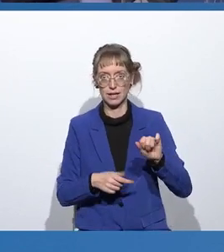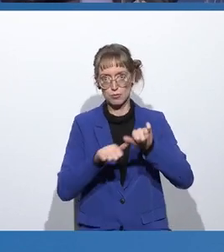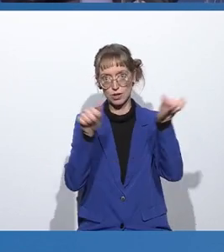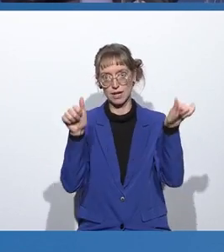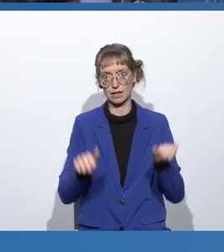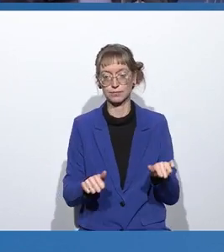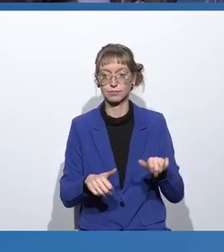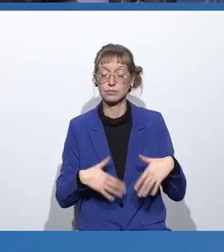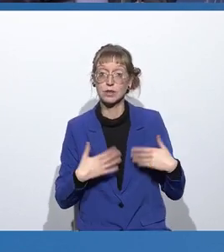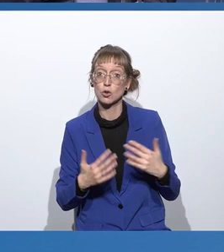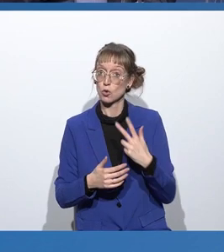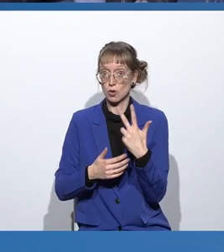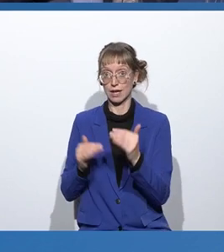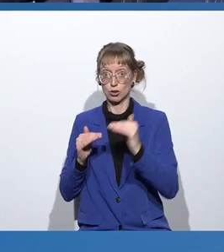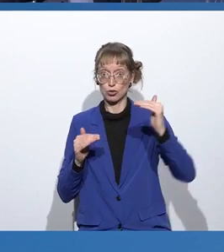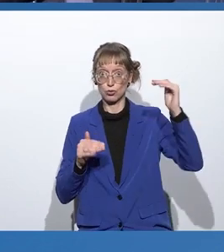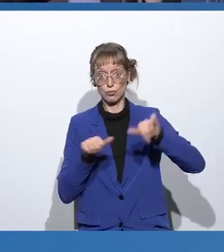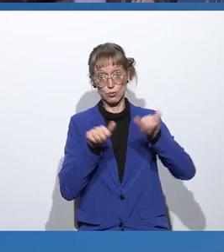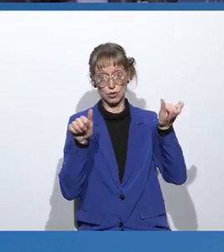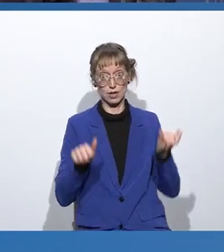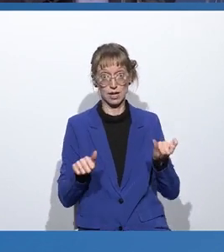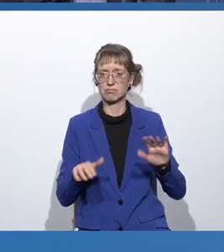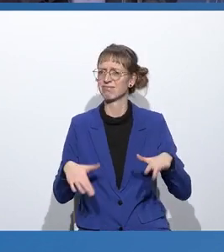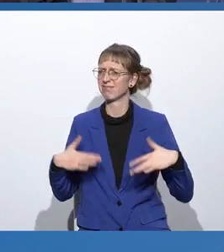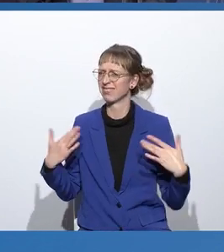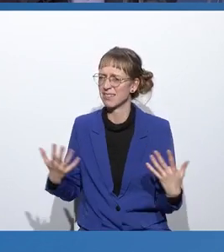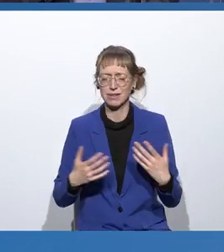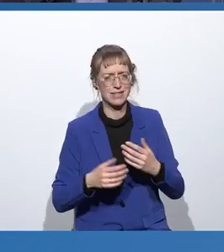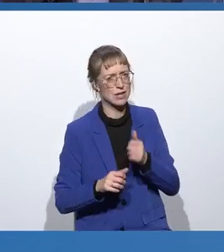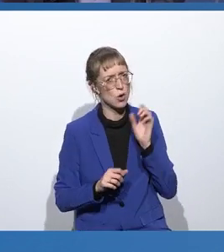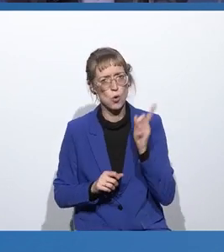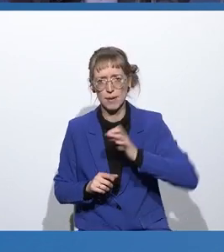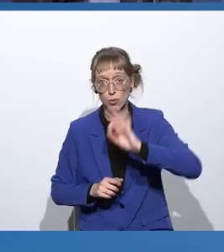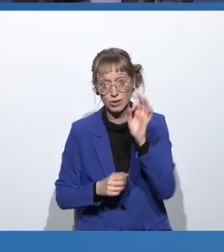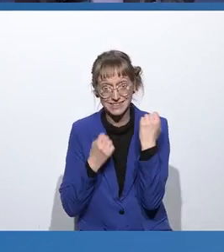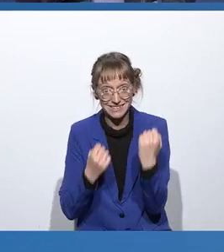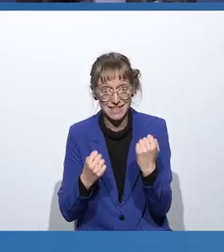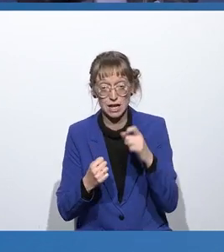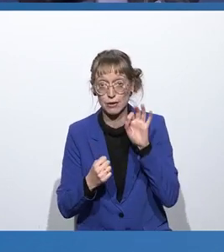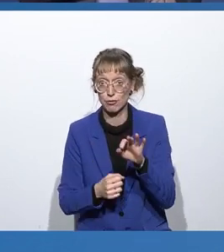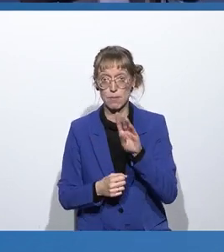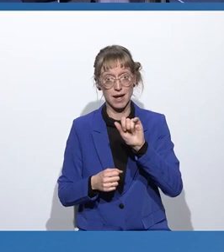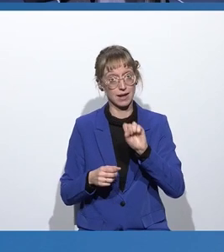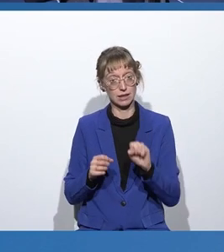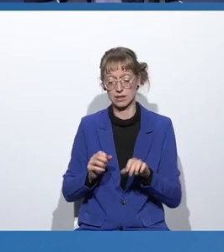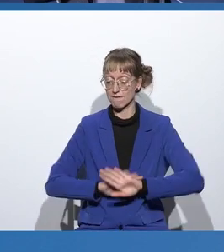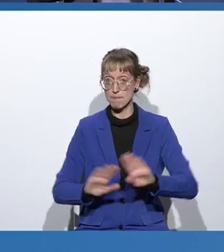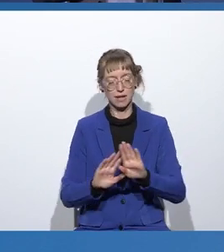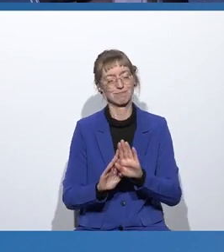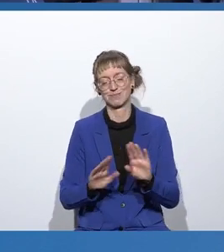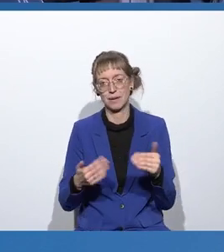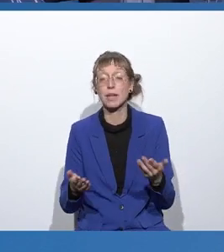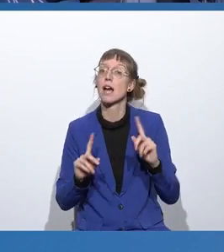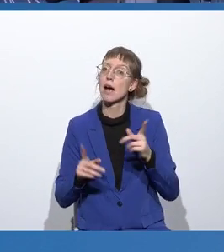Soweit unser Drei-Stufen-Modell. Es gibt natürlich nie eine absolute Sicherheit, um Biases zu vermeiden. Aber ich denke, diese Mischung